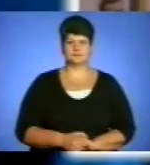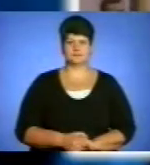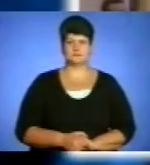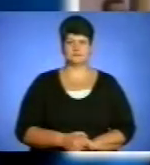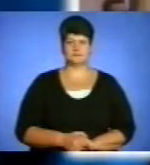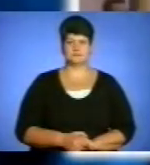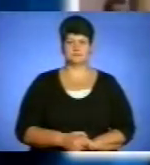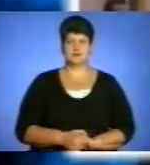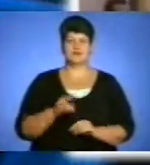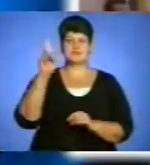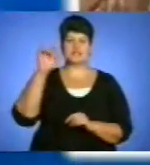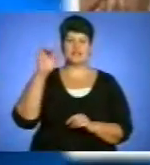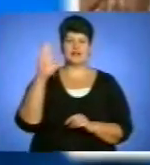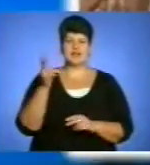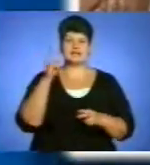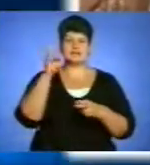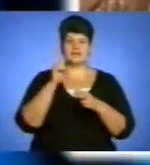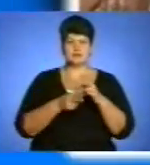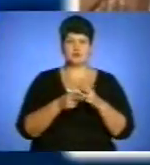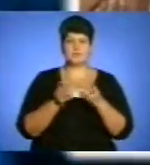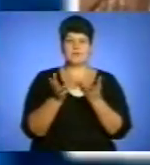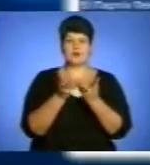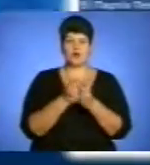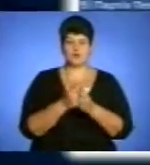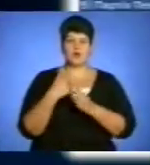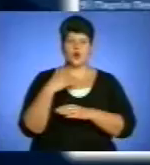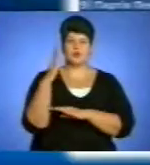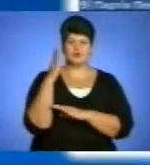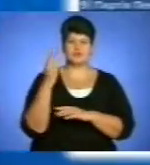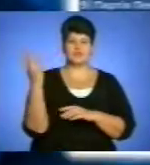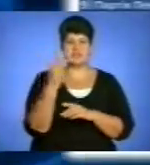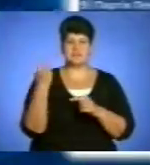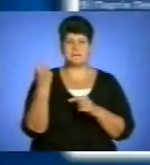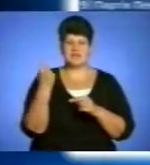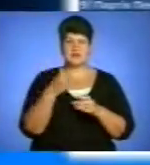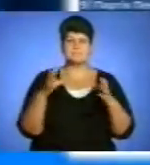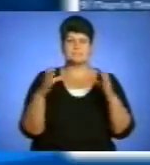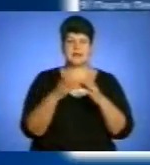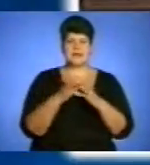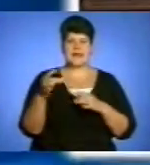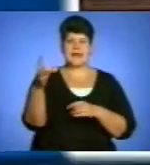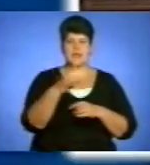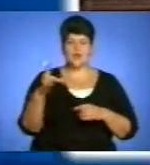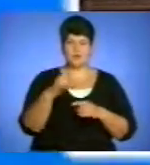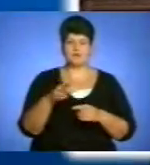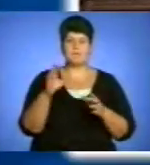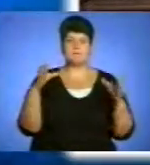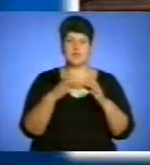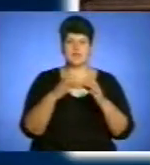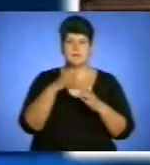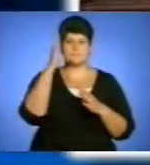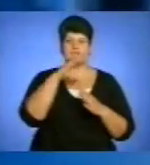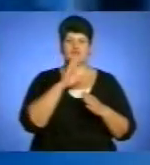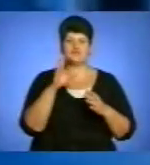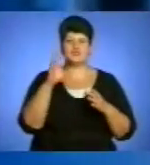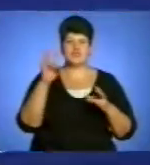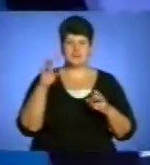У ЦВК завершують підраховувати голоси. У трійці перших партія регіонів Всеукраїнське об'єднання Батьківщина та партія УДАР.